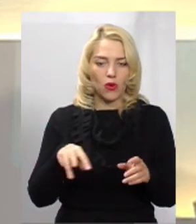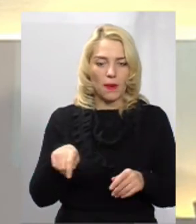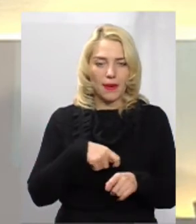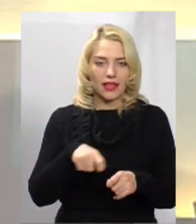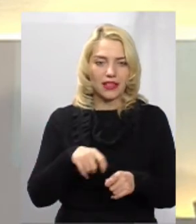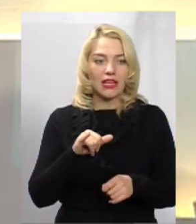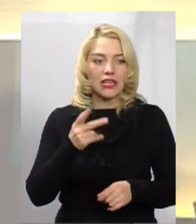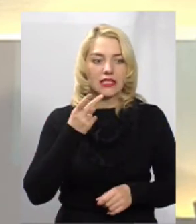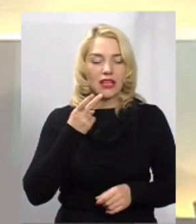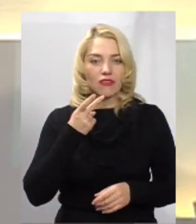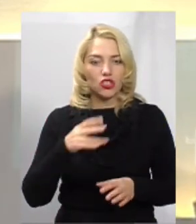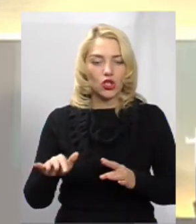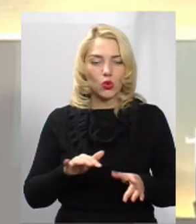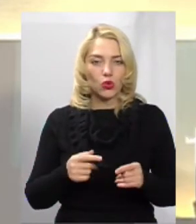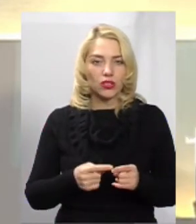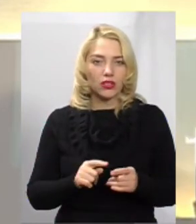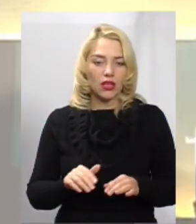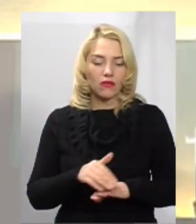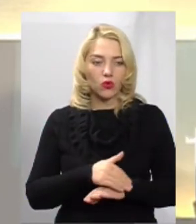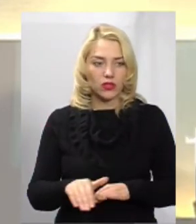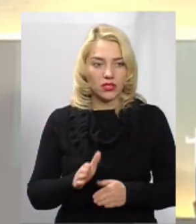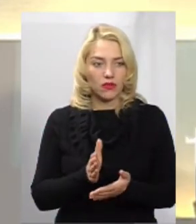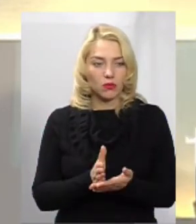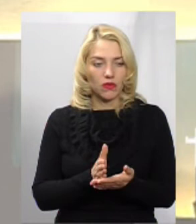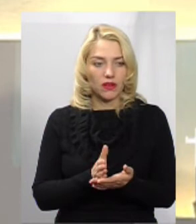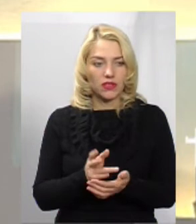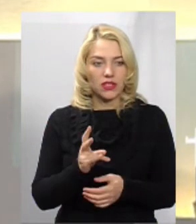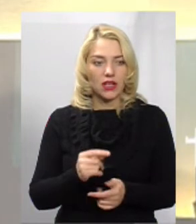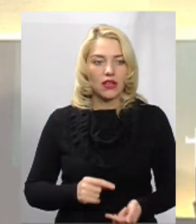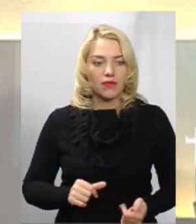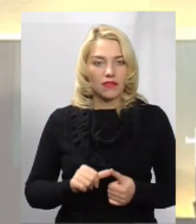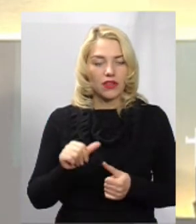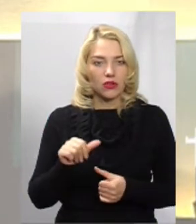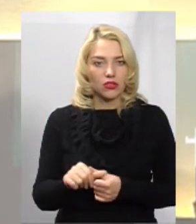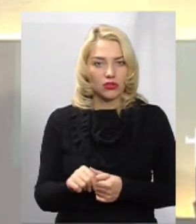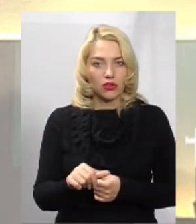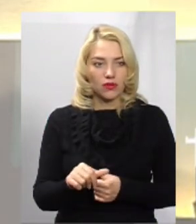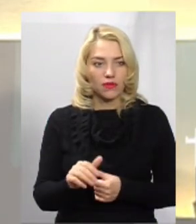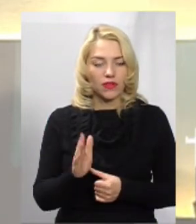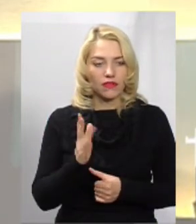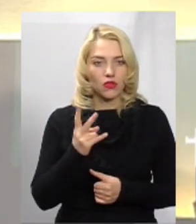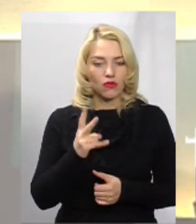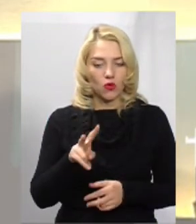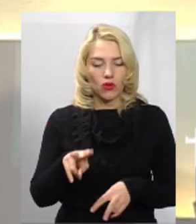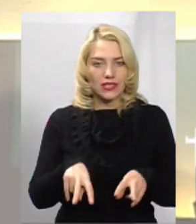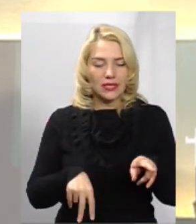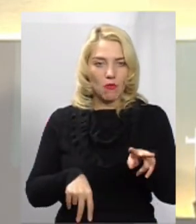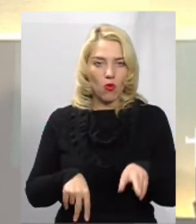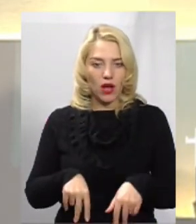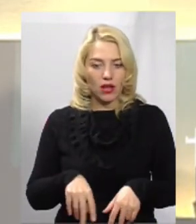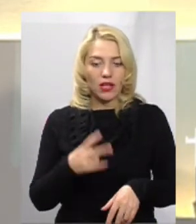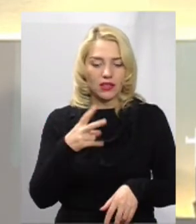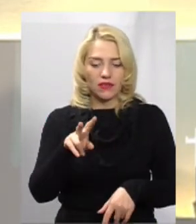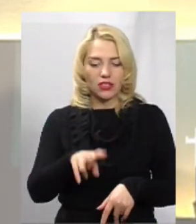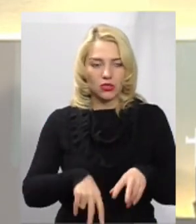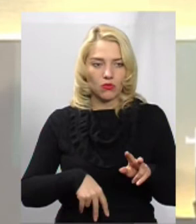І завжди рух тією вулицею відбувався виключно в двох смугах. Просто дві